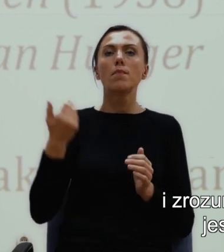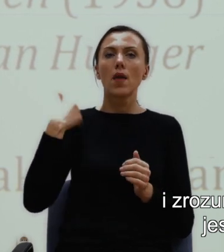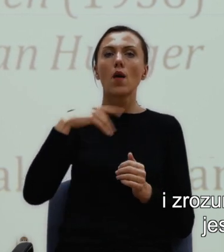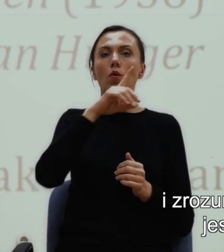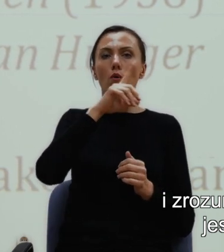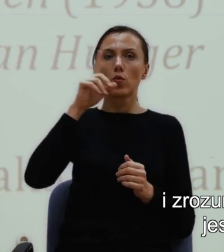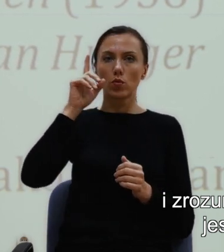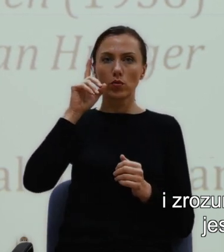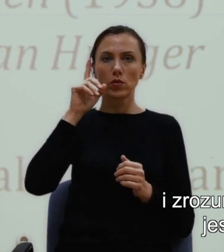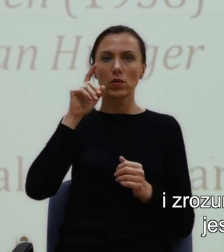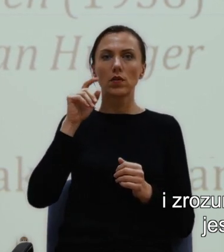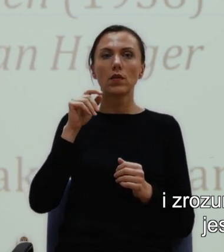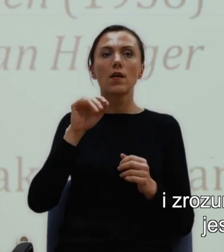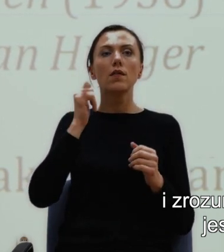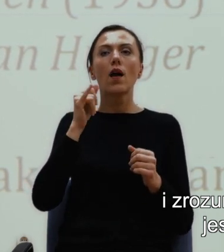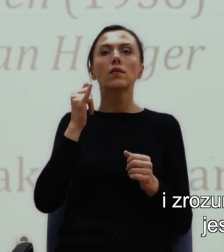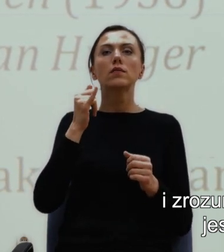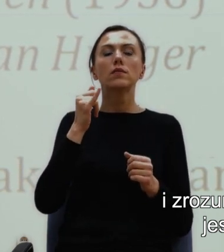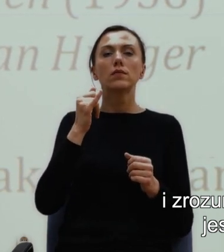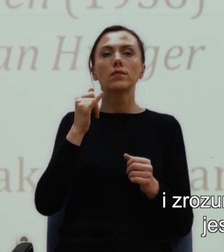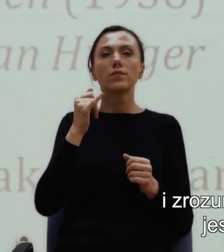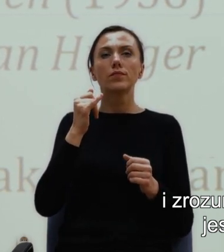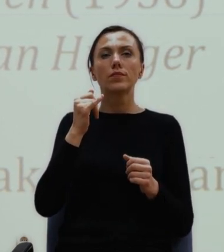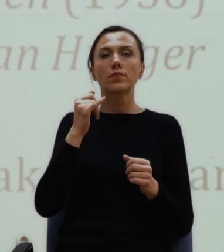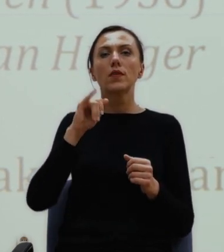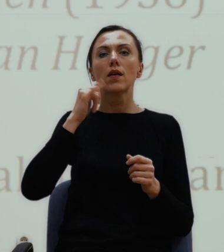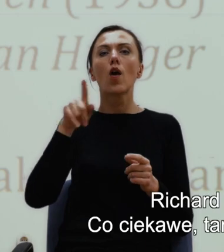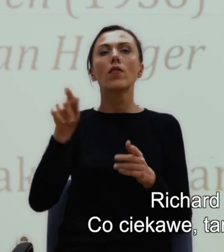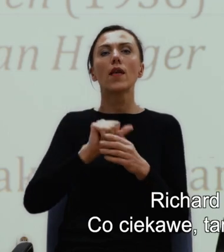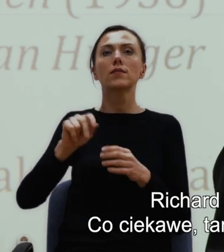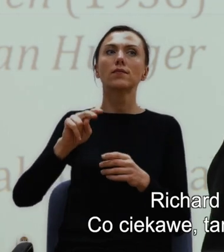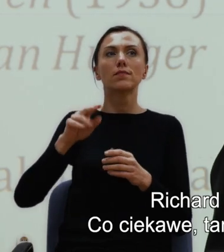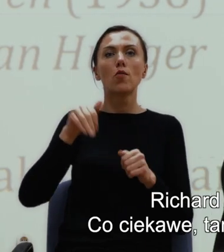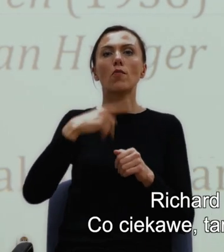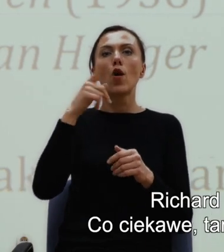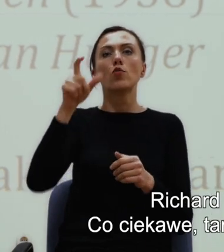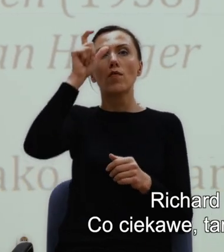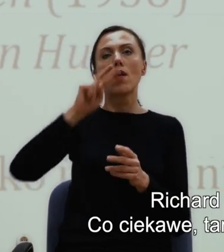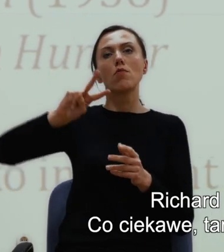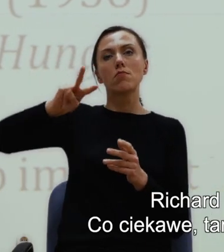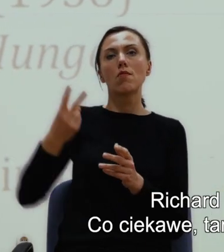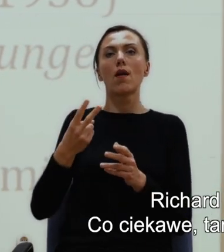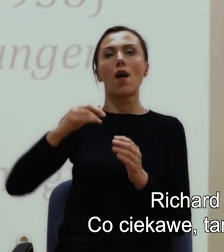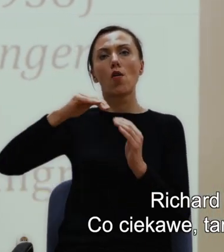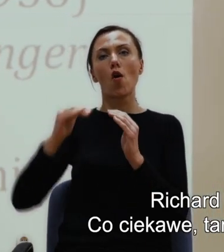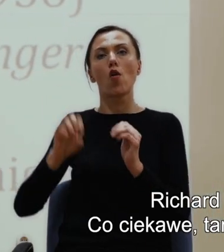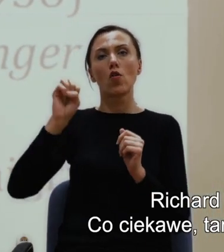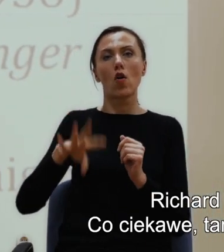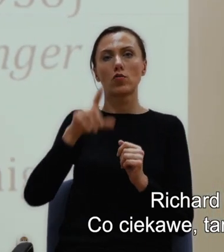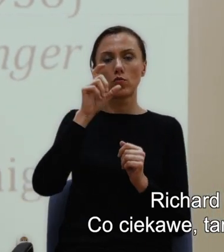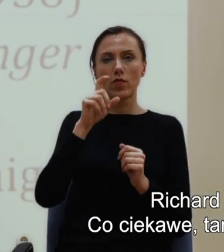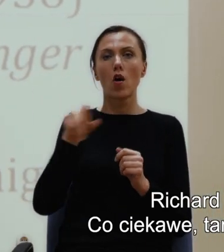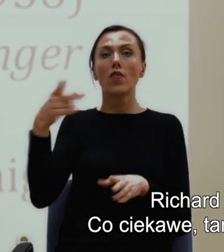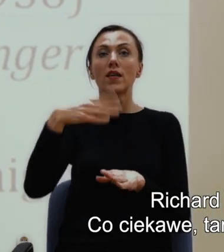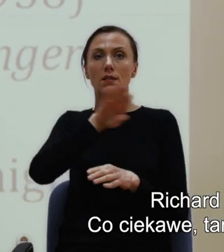obywatelem drugiej kategorii. Sam Richard Wright zmarł w Paryżu jako